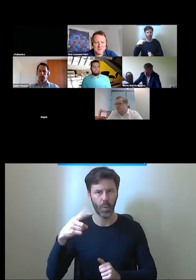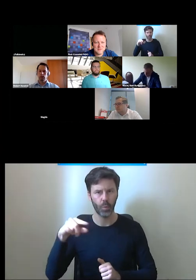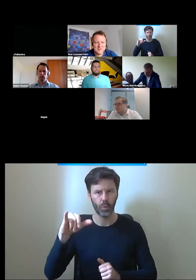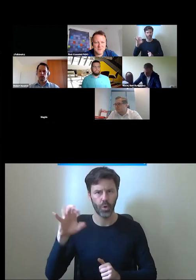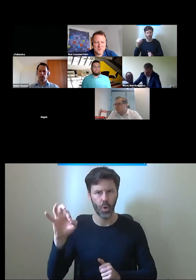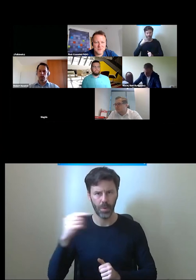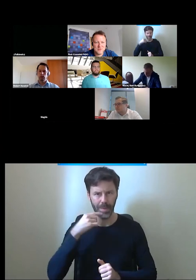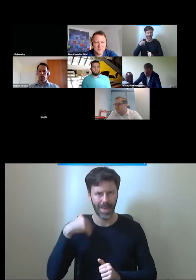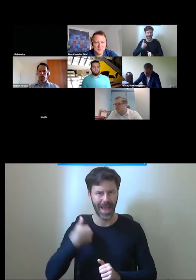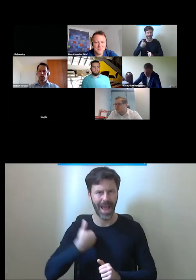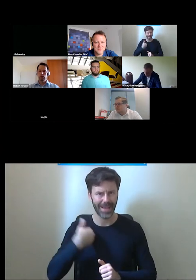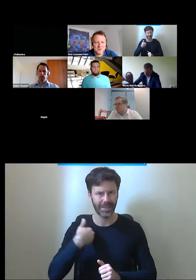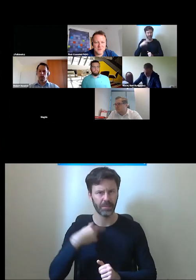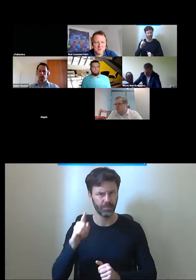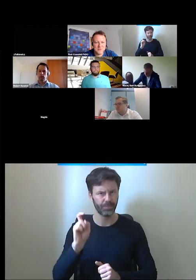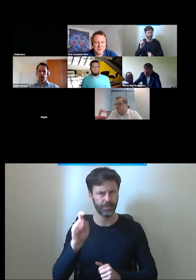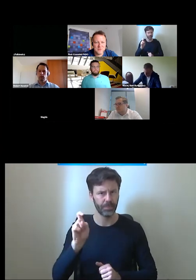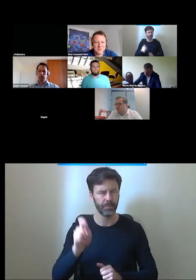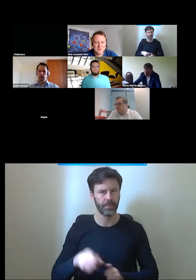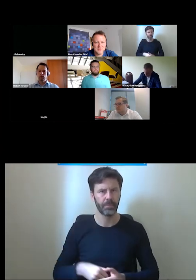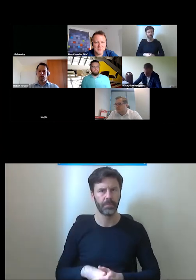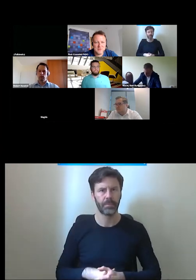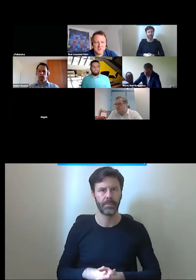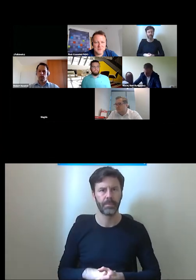to powinno, to powinno pomóc.